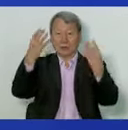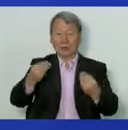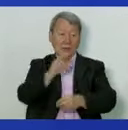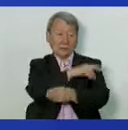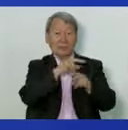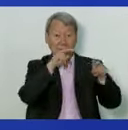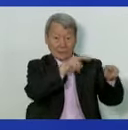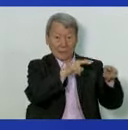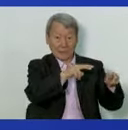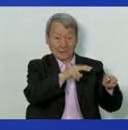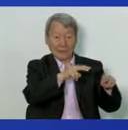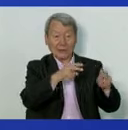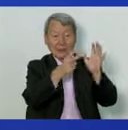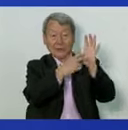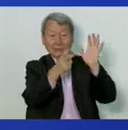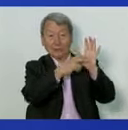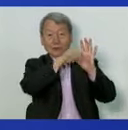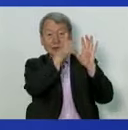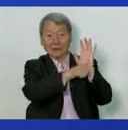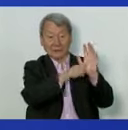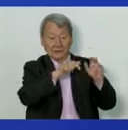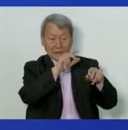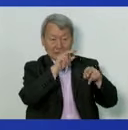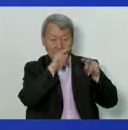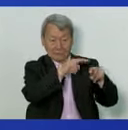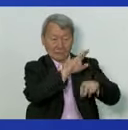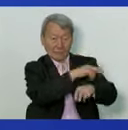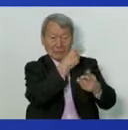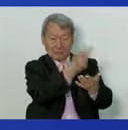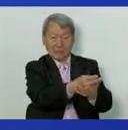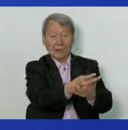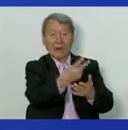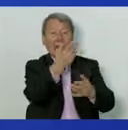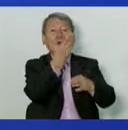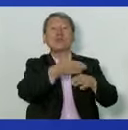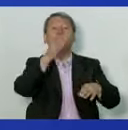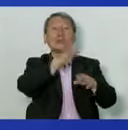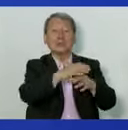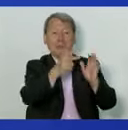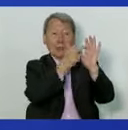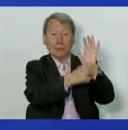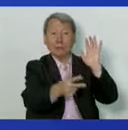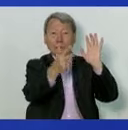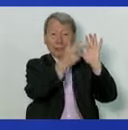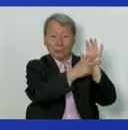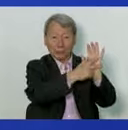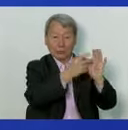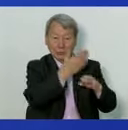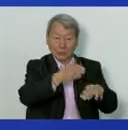в стационарах у нас 716 больных, в тяжелом состоянии 88,